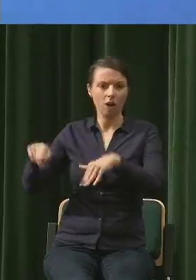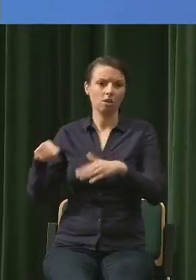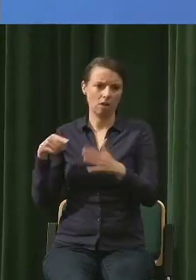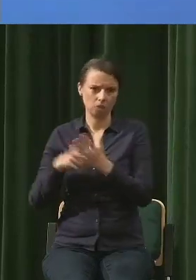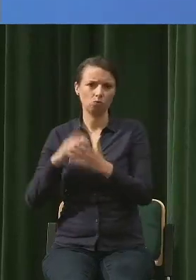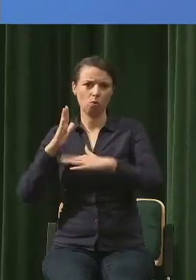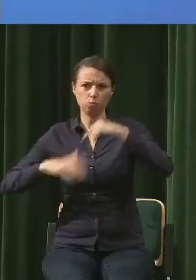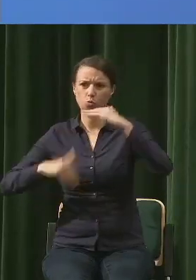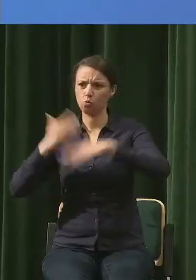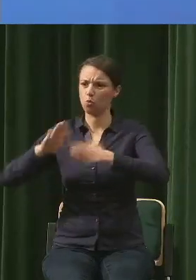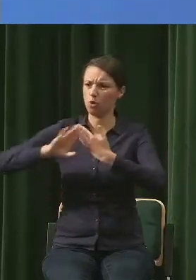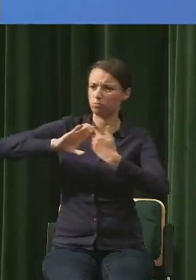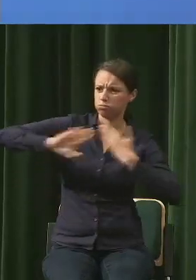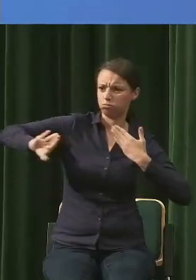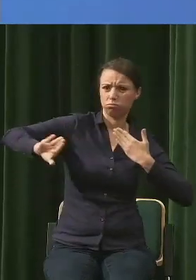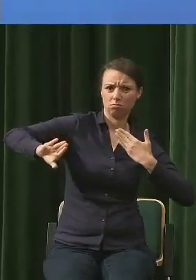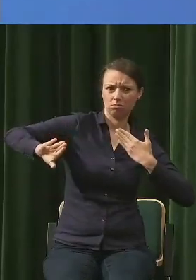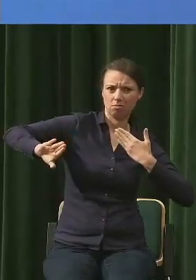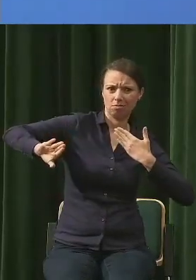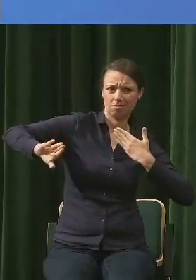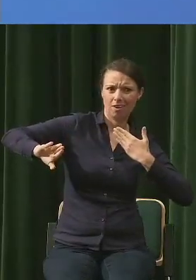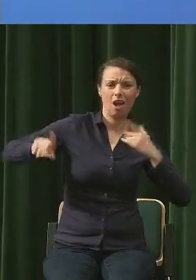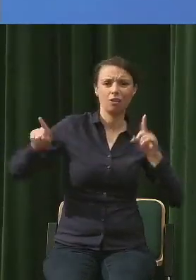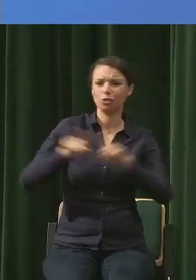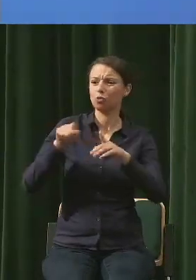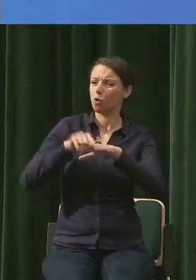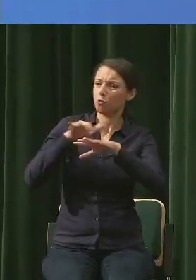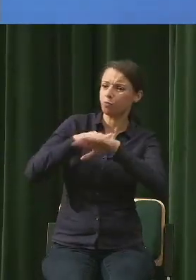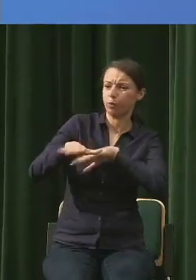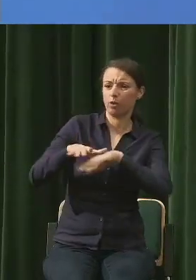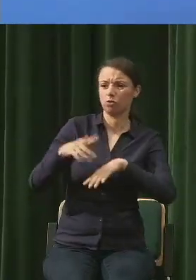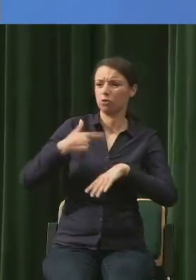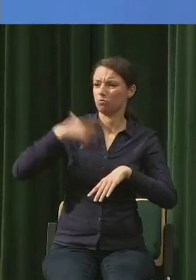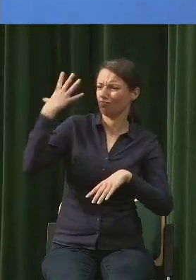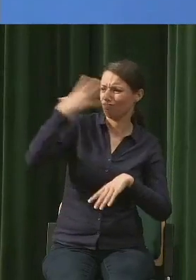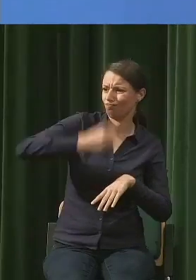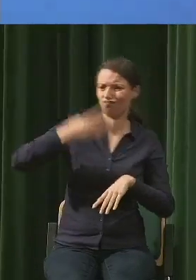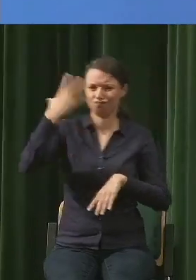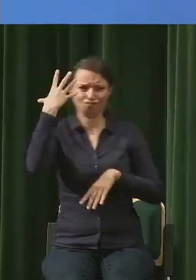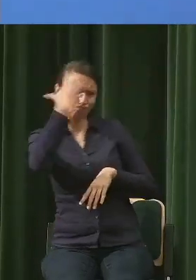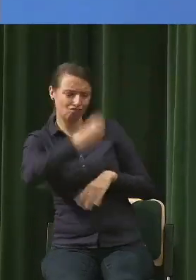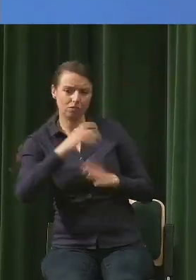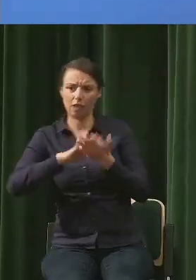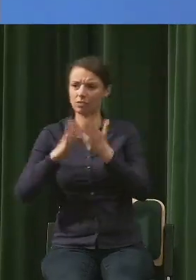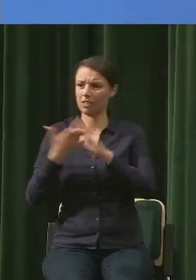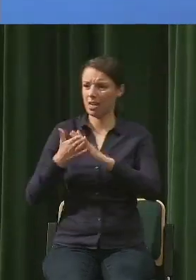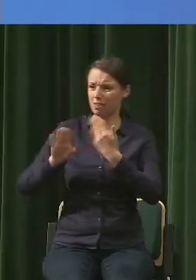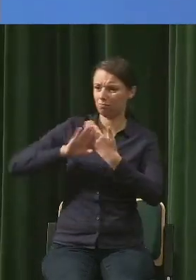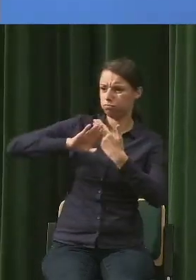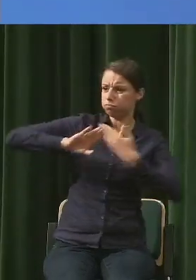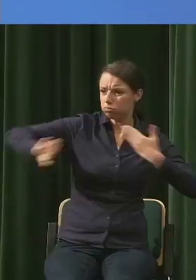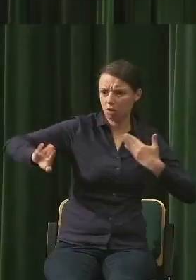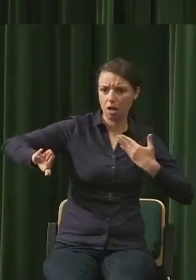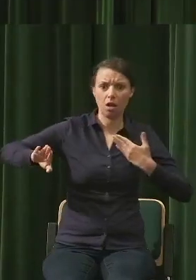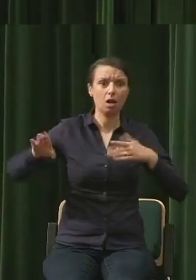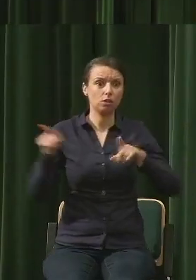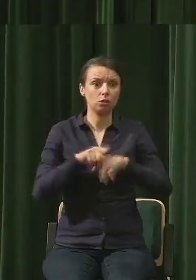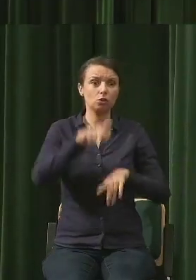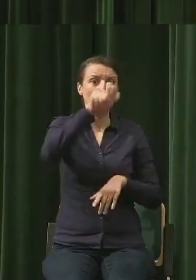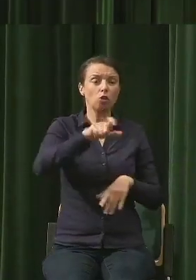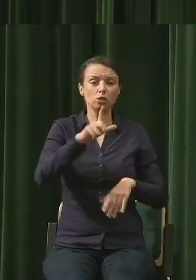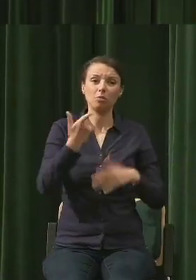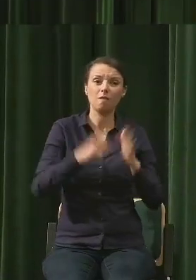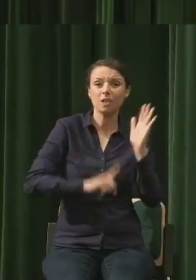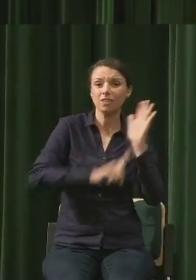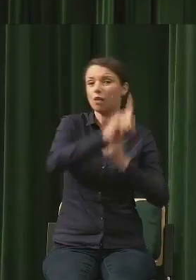też opór. To buduje też taki, jakby taką złość, gniew wobec tych ludzi wykształconych. Jakim językiem oni się wyrażają i